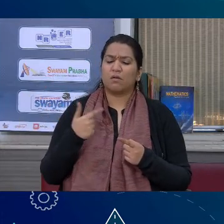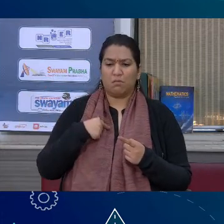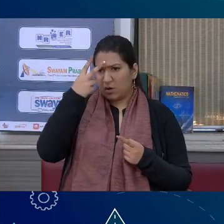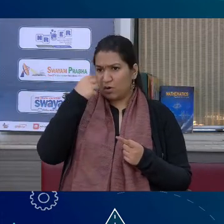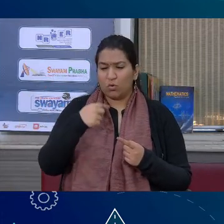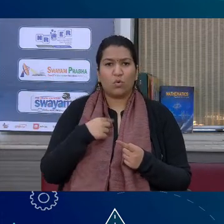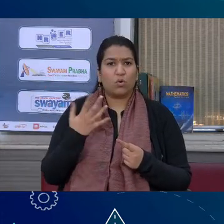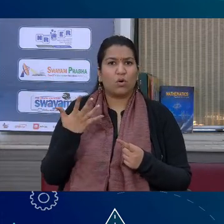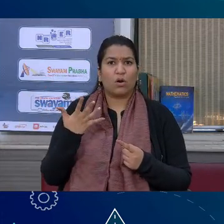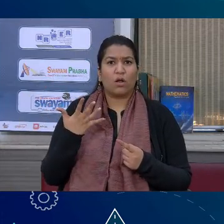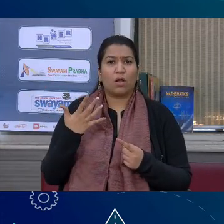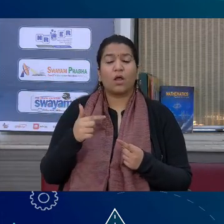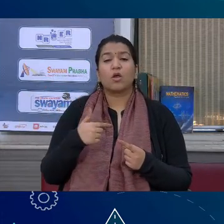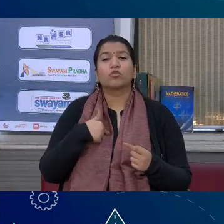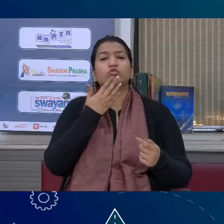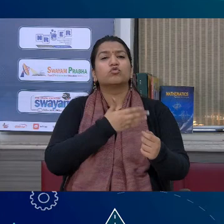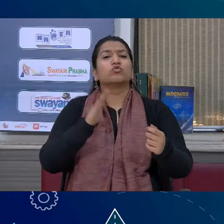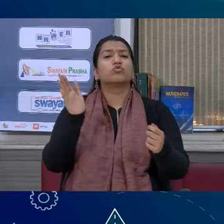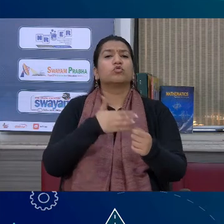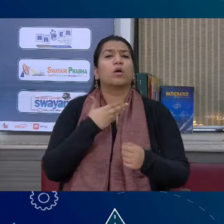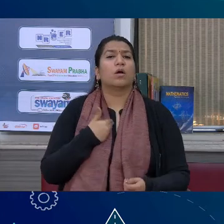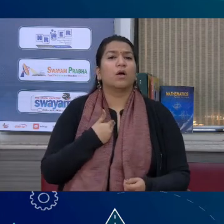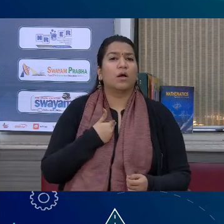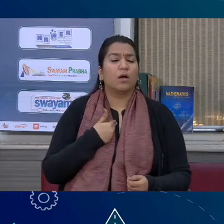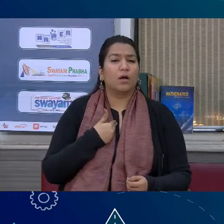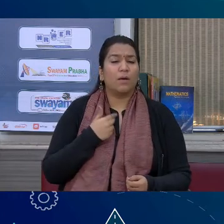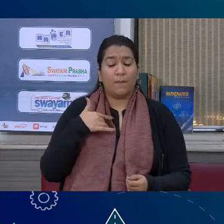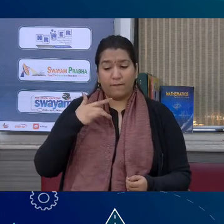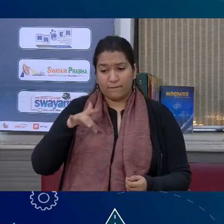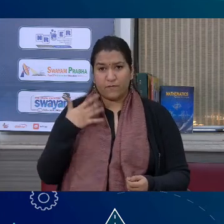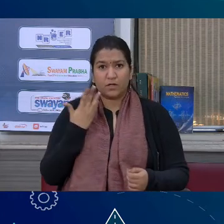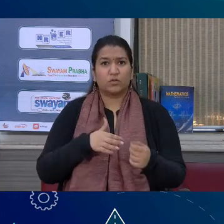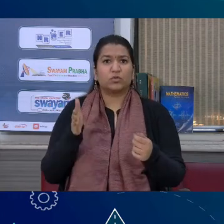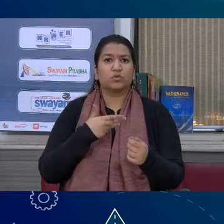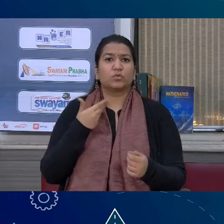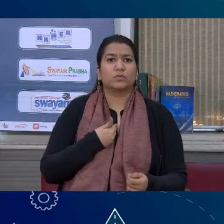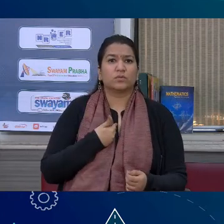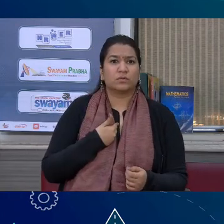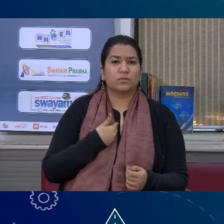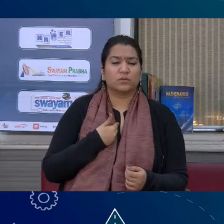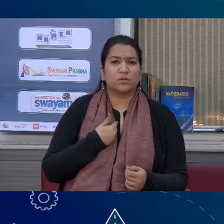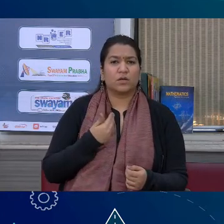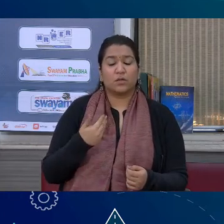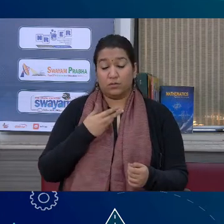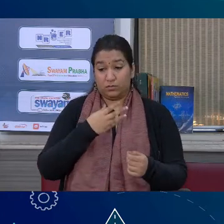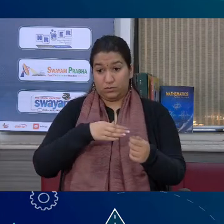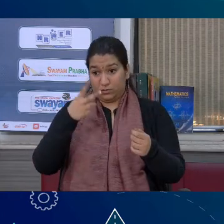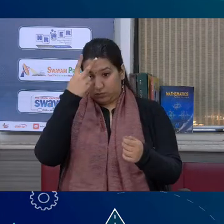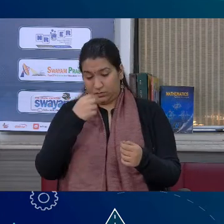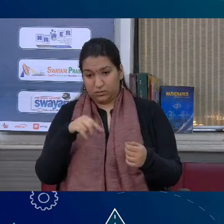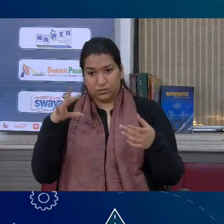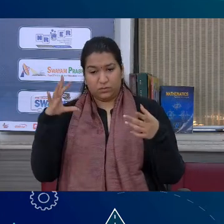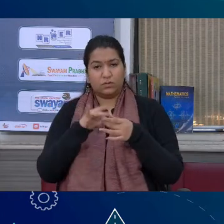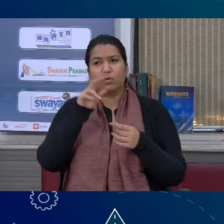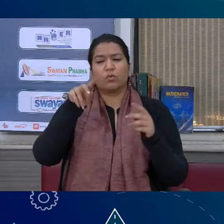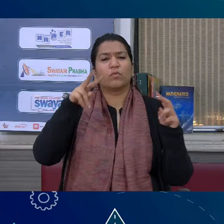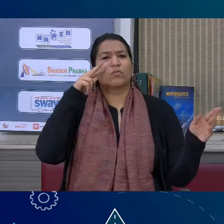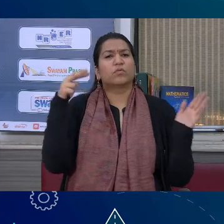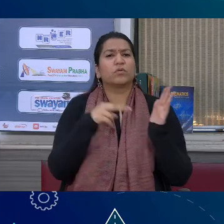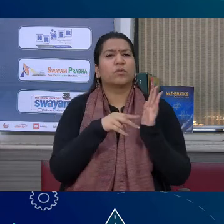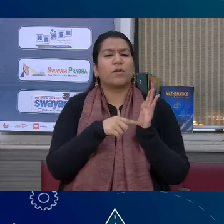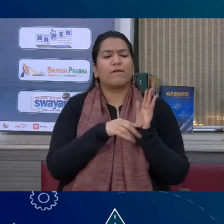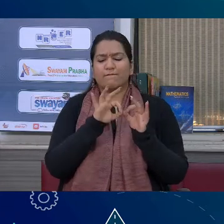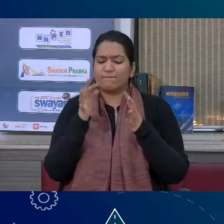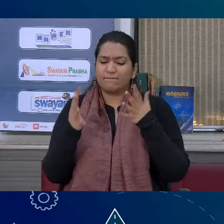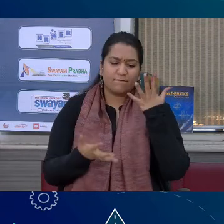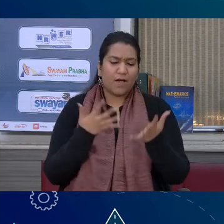रोना नहीं है यह तो एक राग है मेरे मन का एक भाव है मैं रोधन में राग लिए फिरता हूँ शीतल वानी में आग